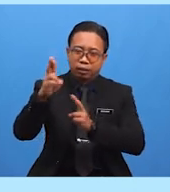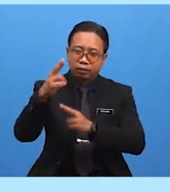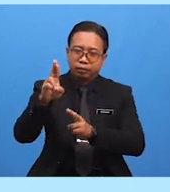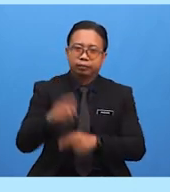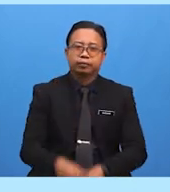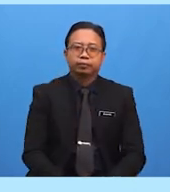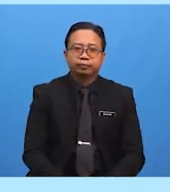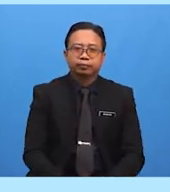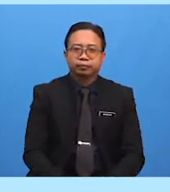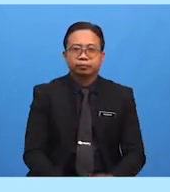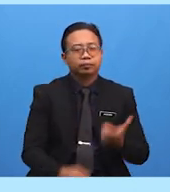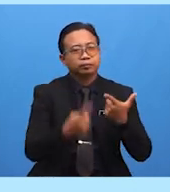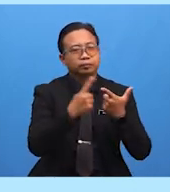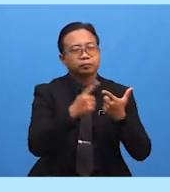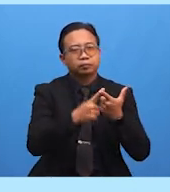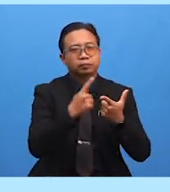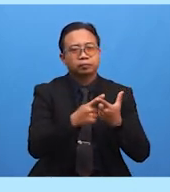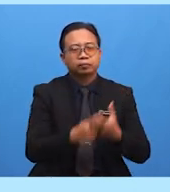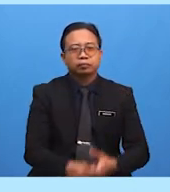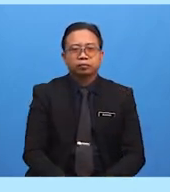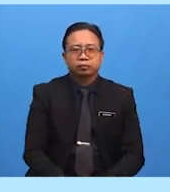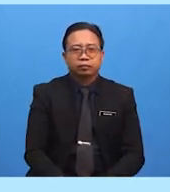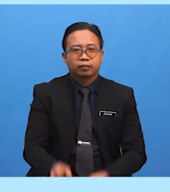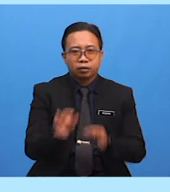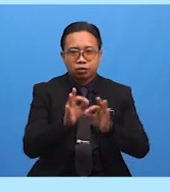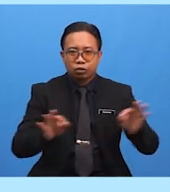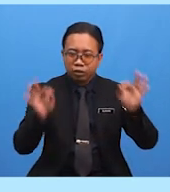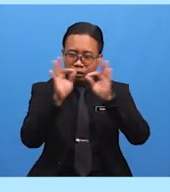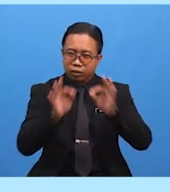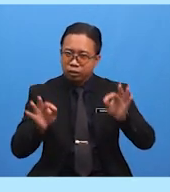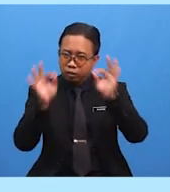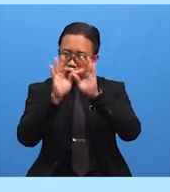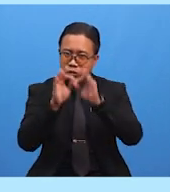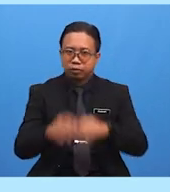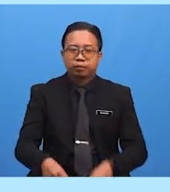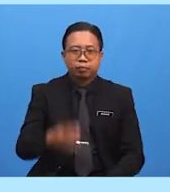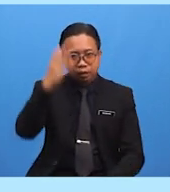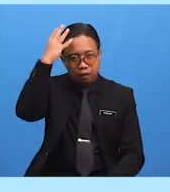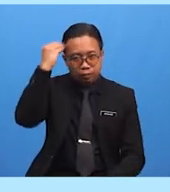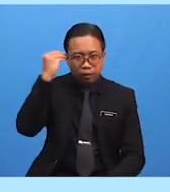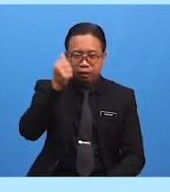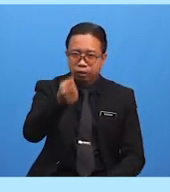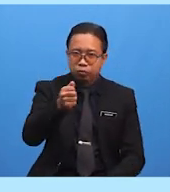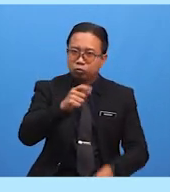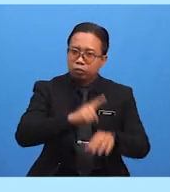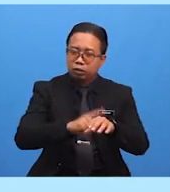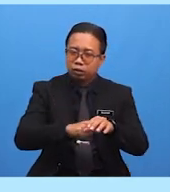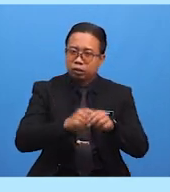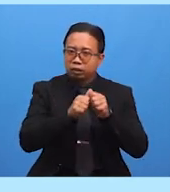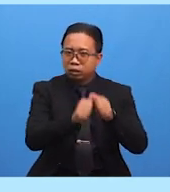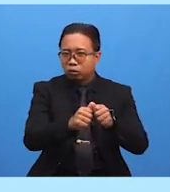Informasi Yang Kedua Ceritakan Pengalaman Kamu Semasa